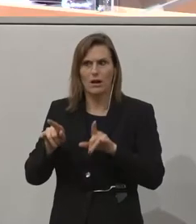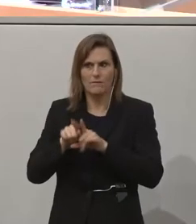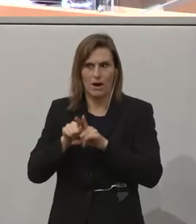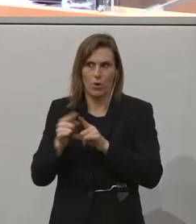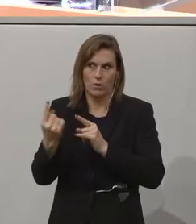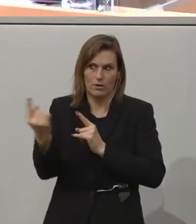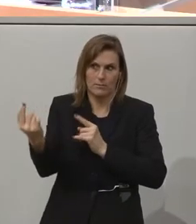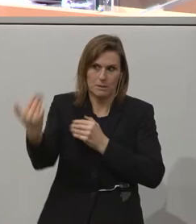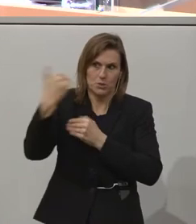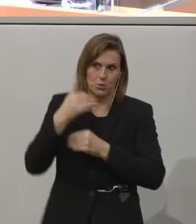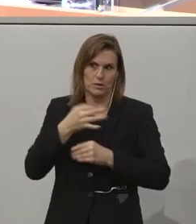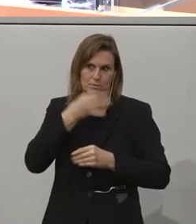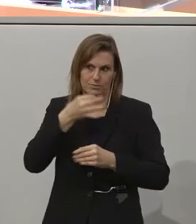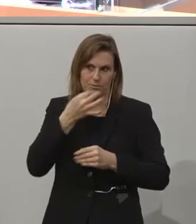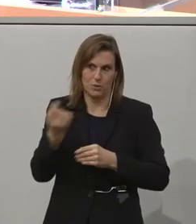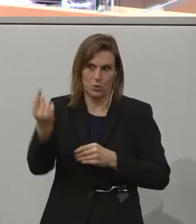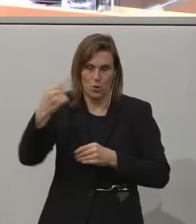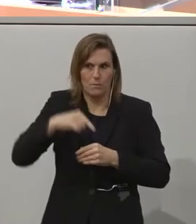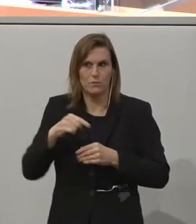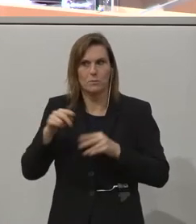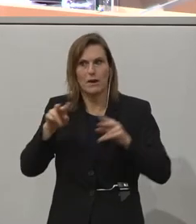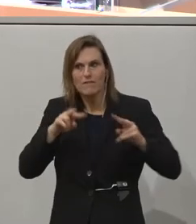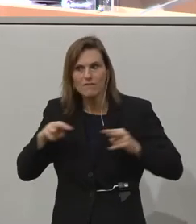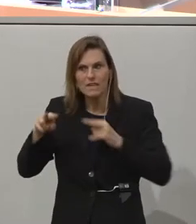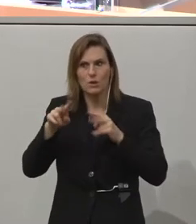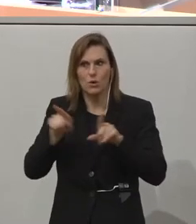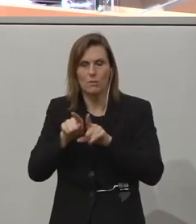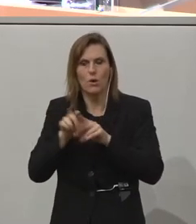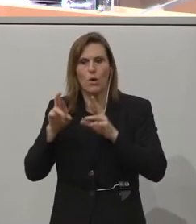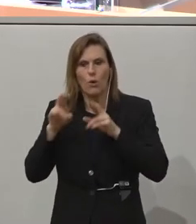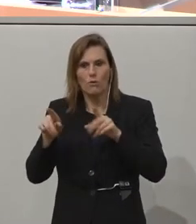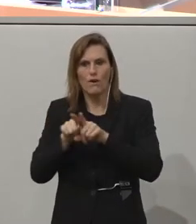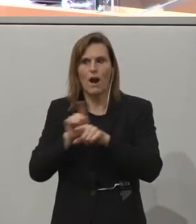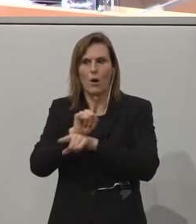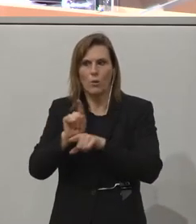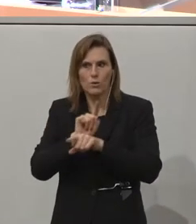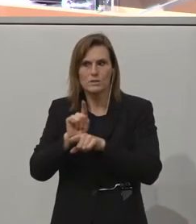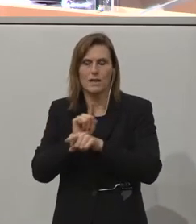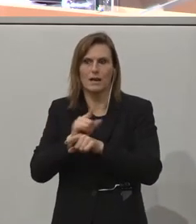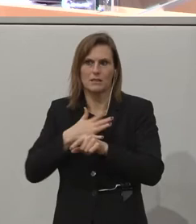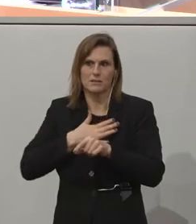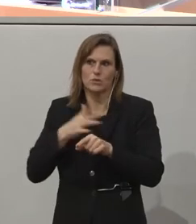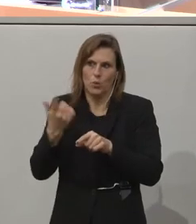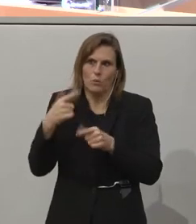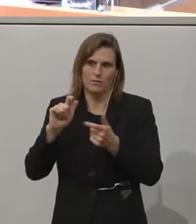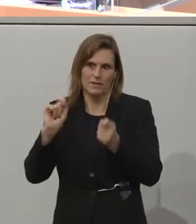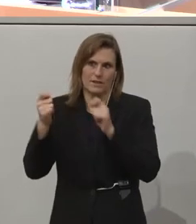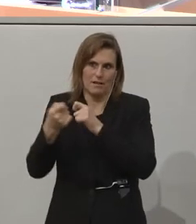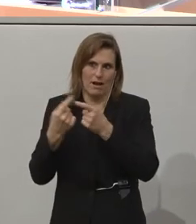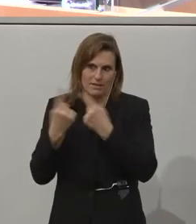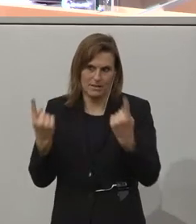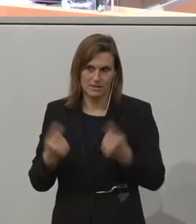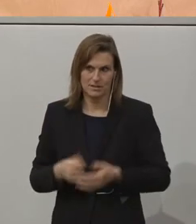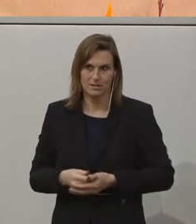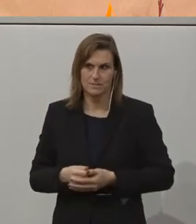abhalten werden über Video. Aber ich hoffe, dass die Zeit sich oft doch bald verändern wird. Warum